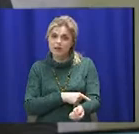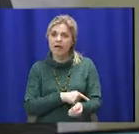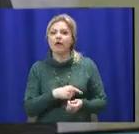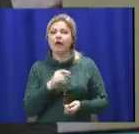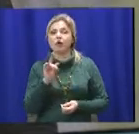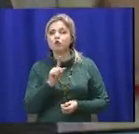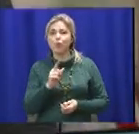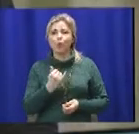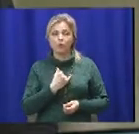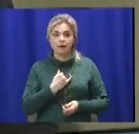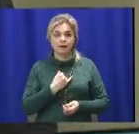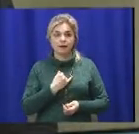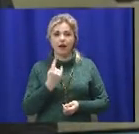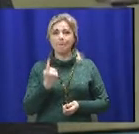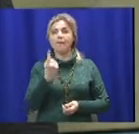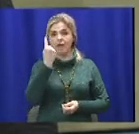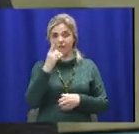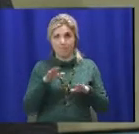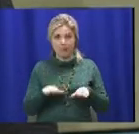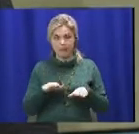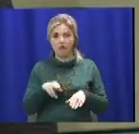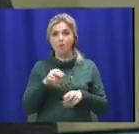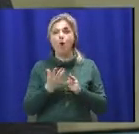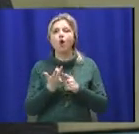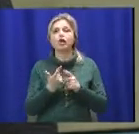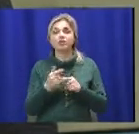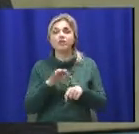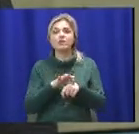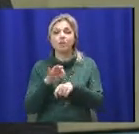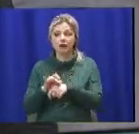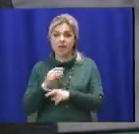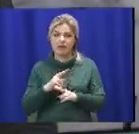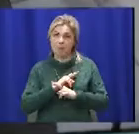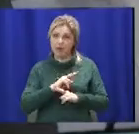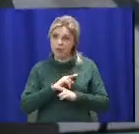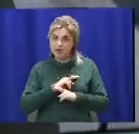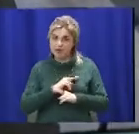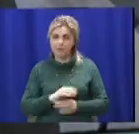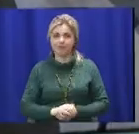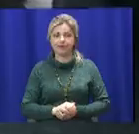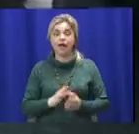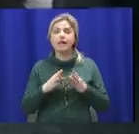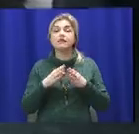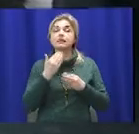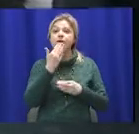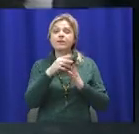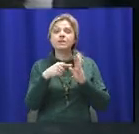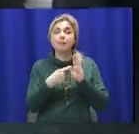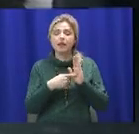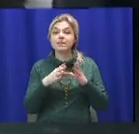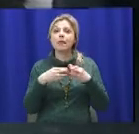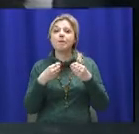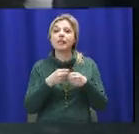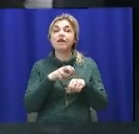то, що у нас на першому місці по количеству заболіваємості і смертності. Сімейний лікар скільки може